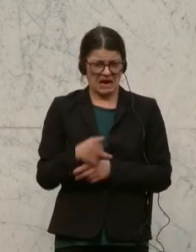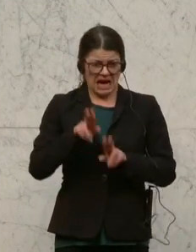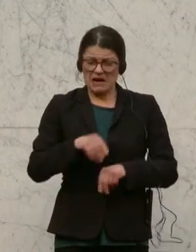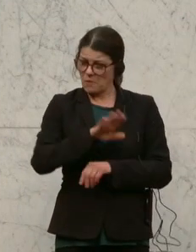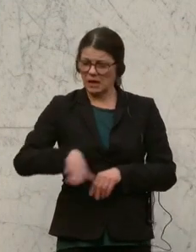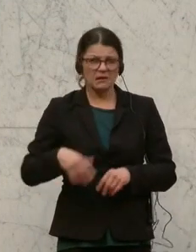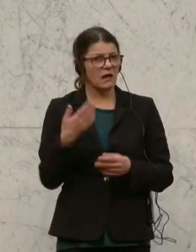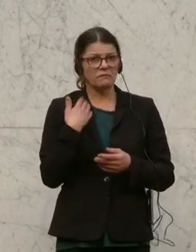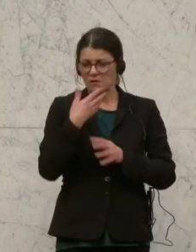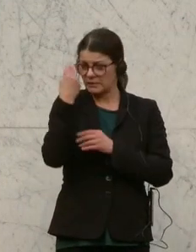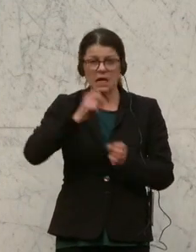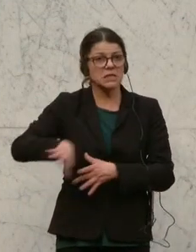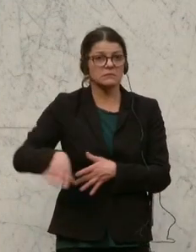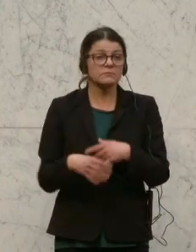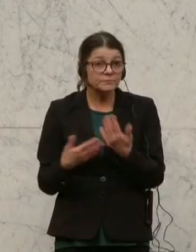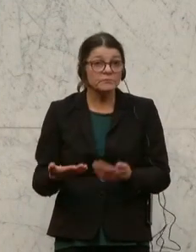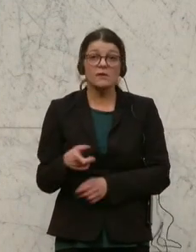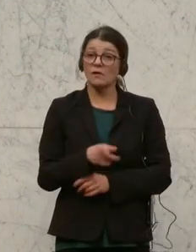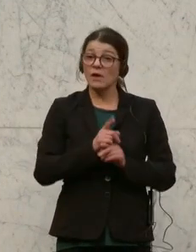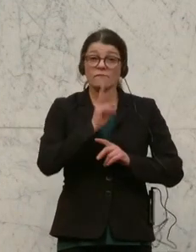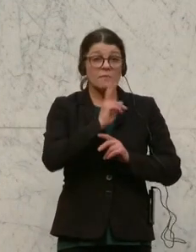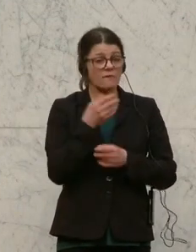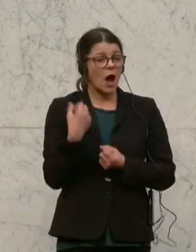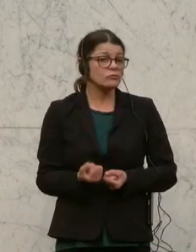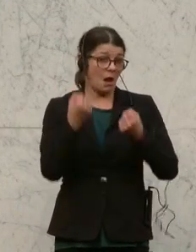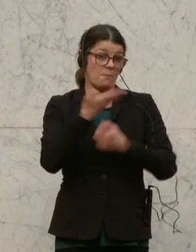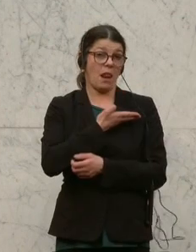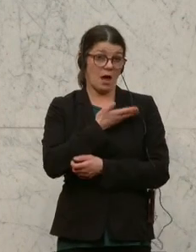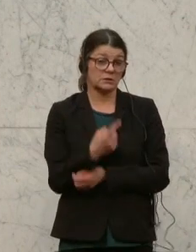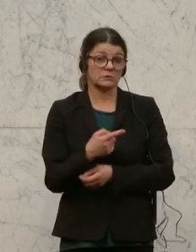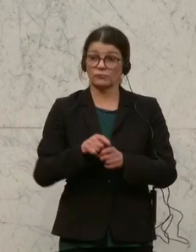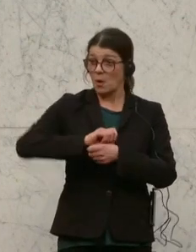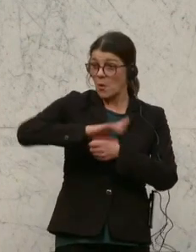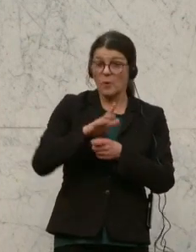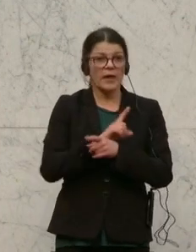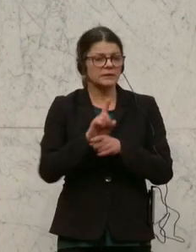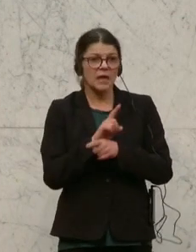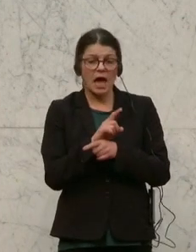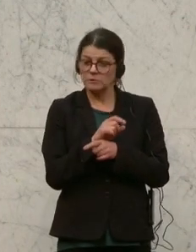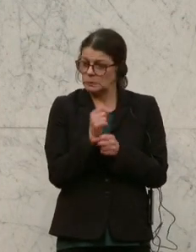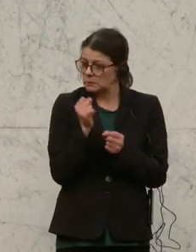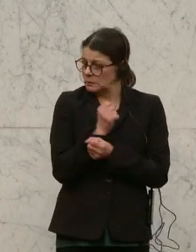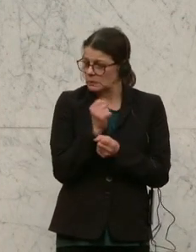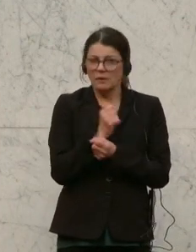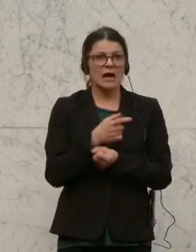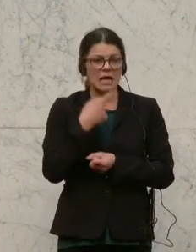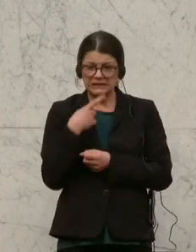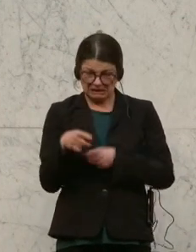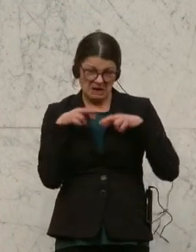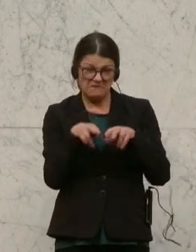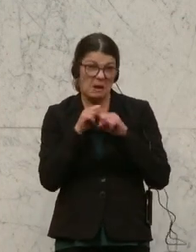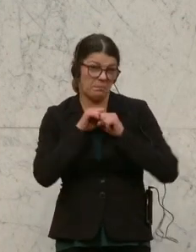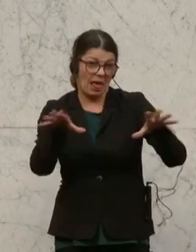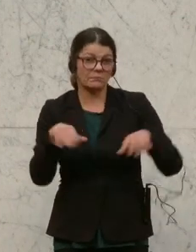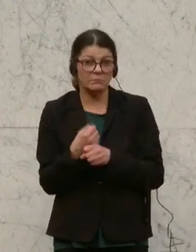gekommen sind. Sie wurden verbalst schwer beleidigt. Sie wurden in der Corona-Zeit unverhohlen als Virenschleudern